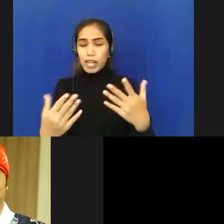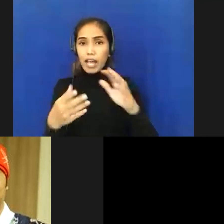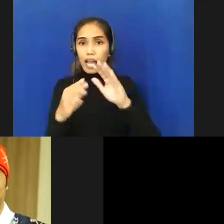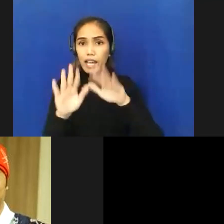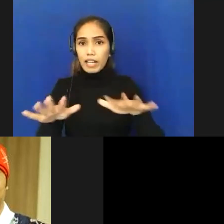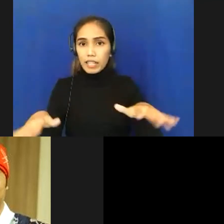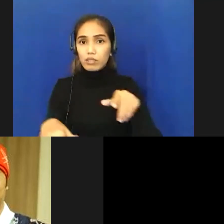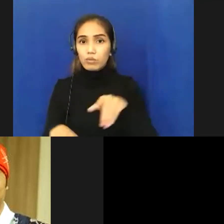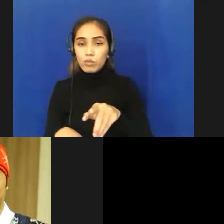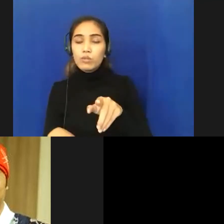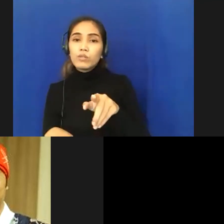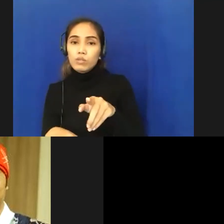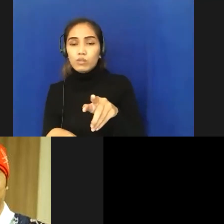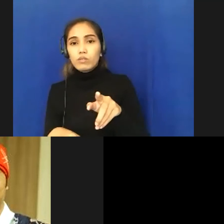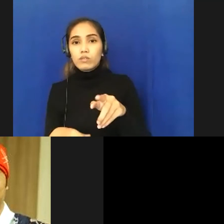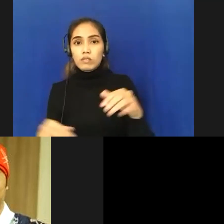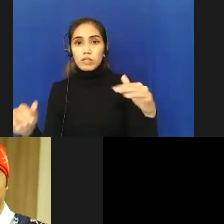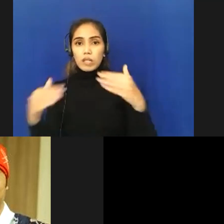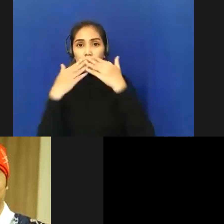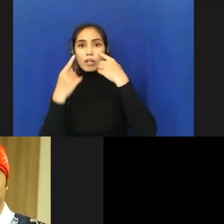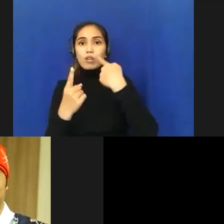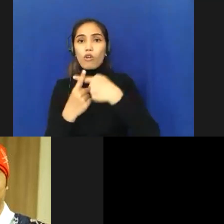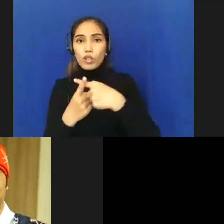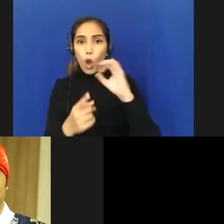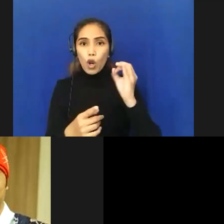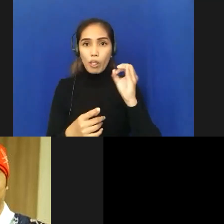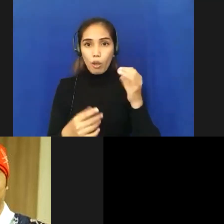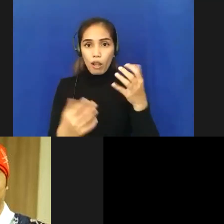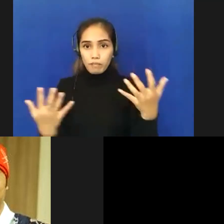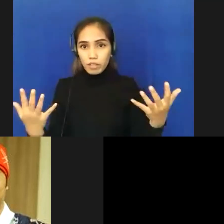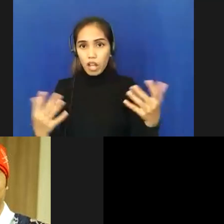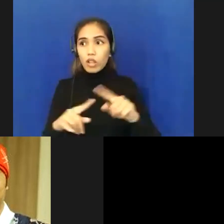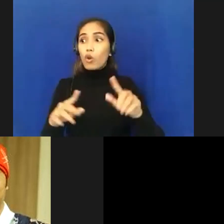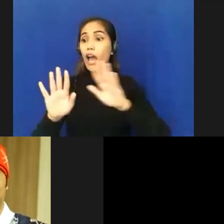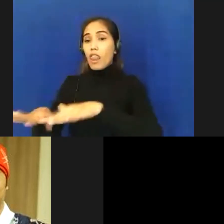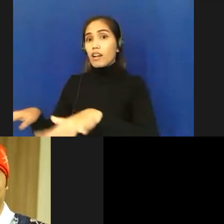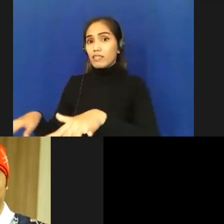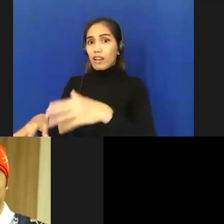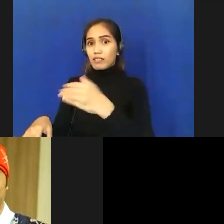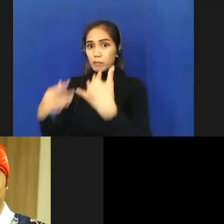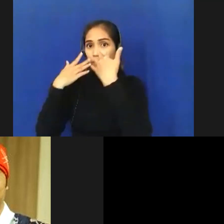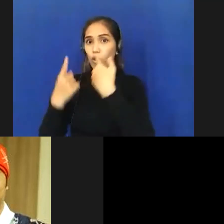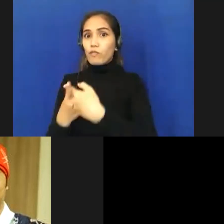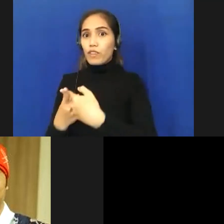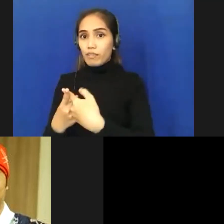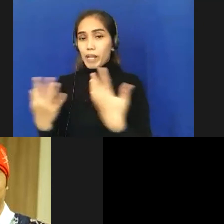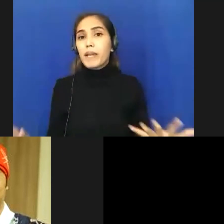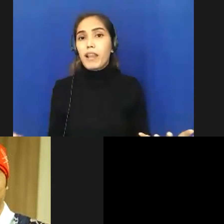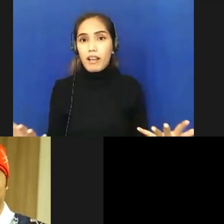ketika orang tua terpapar COVID-19 atau bagaimana kalau anaknya yang terpapar COVID-19 karena kita